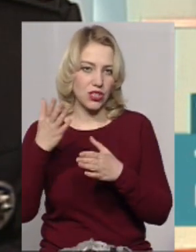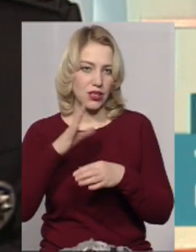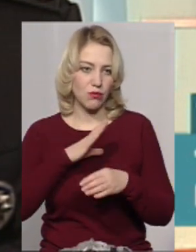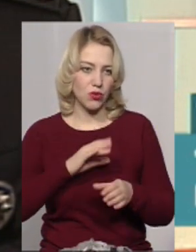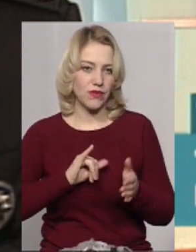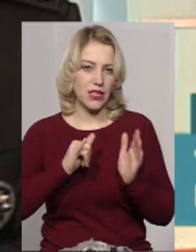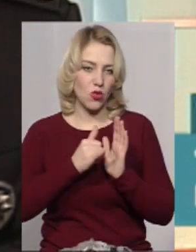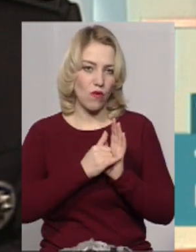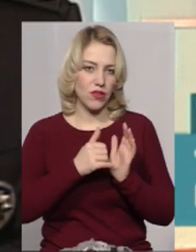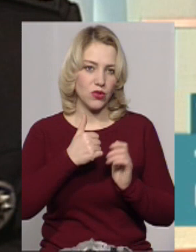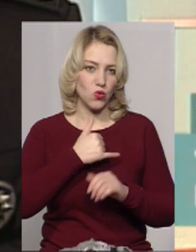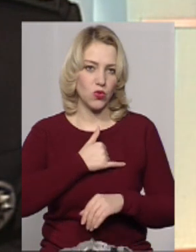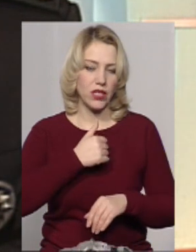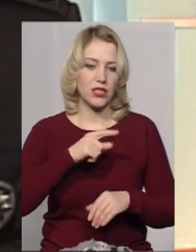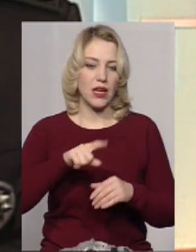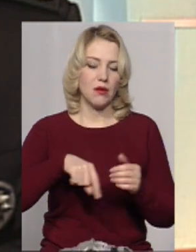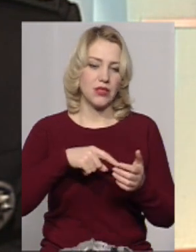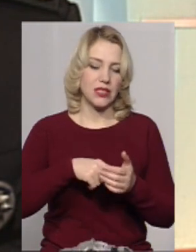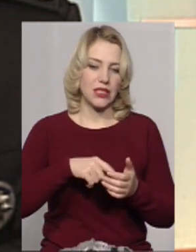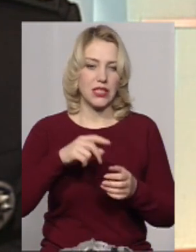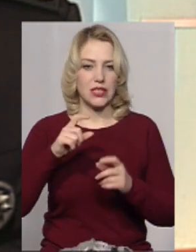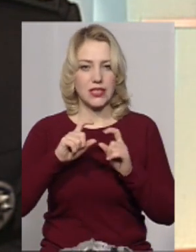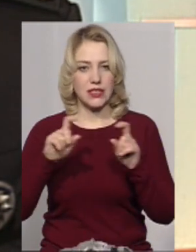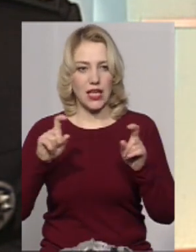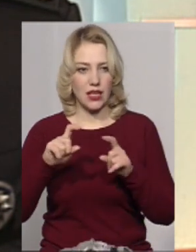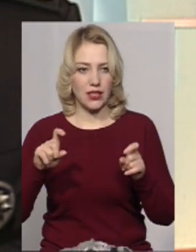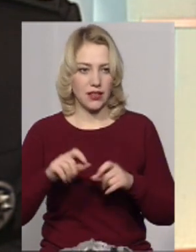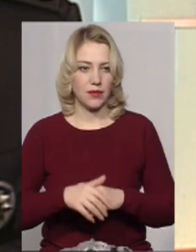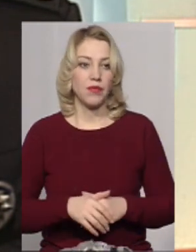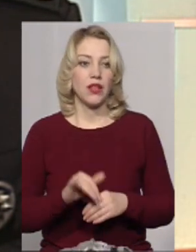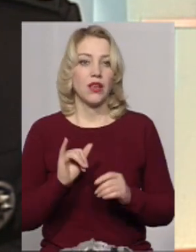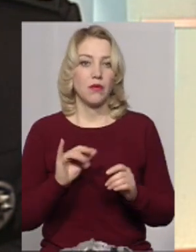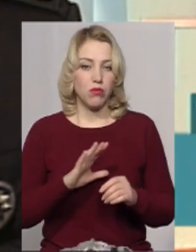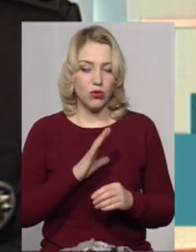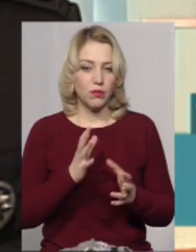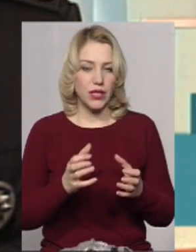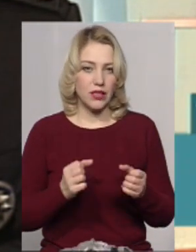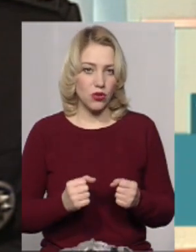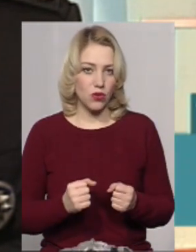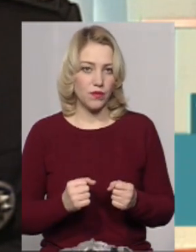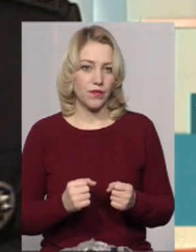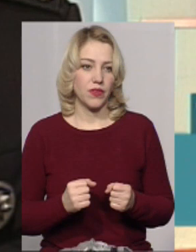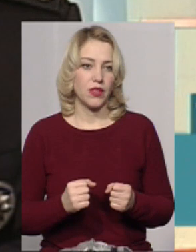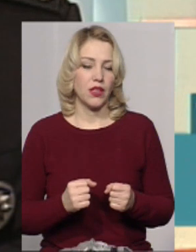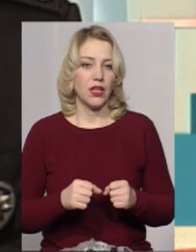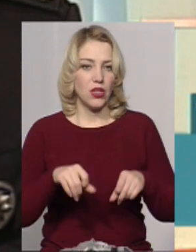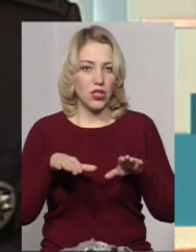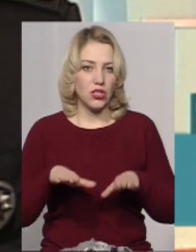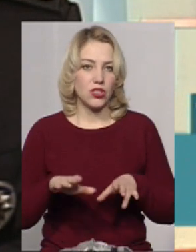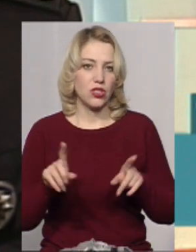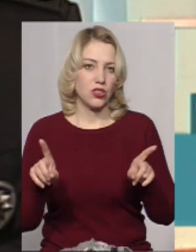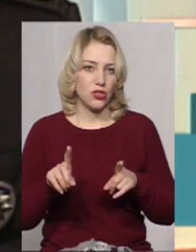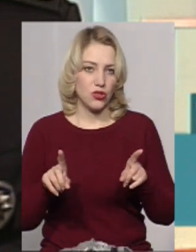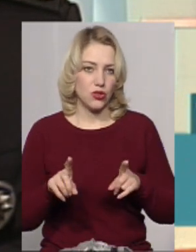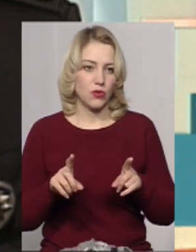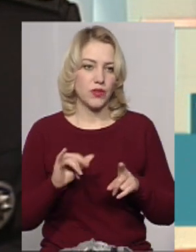які були встановлені в наших міських комунальних закладах або в установах. І прийнято концептуальне рішення, що